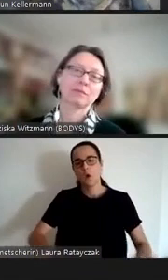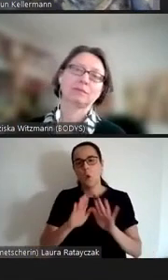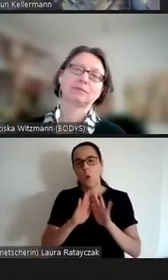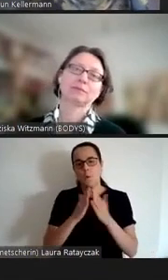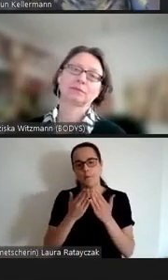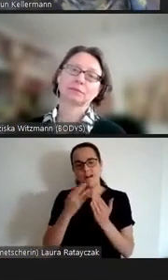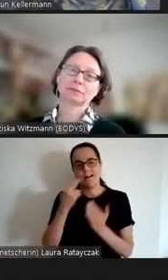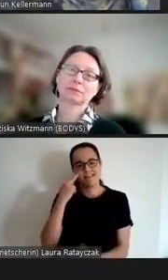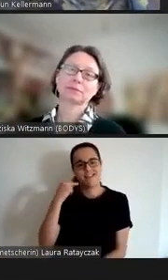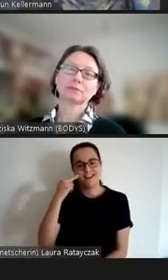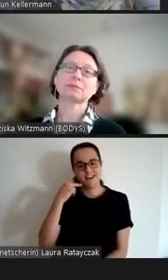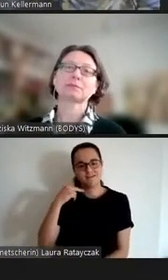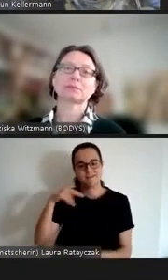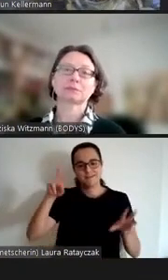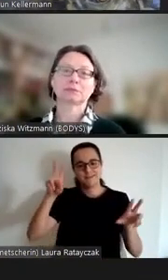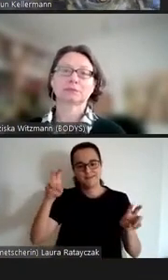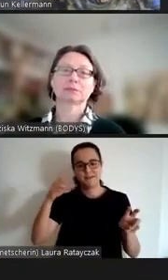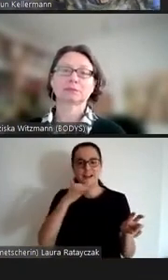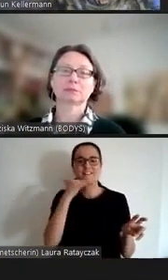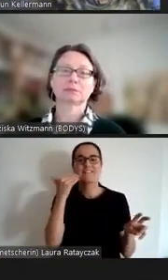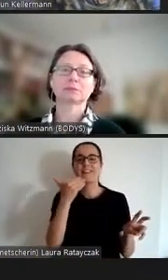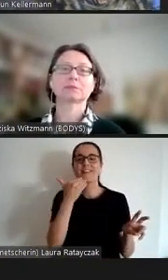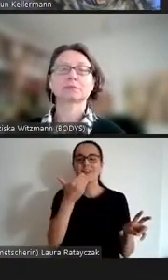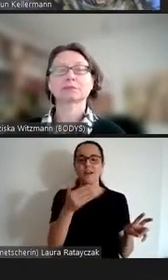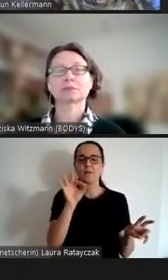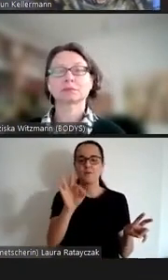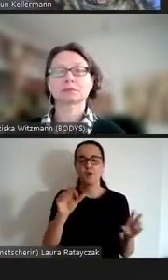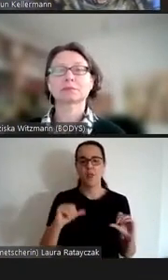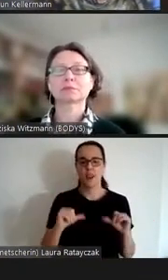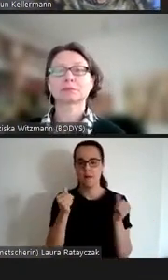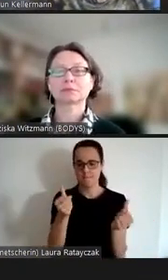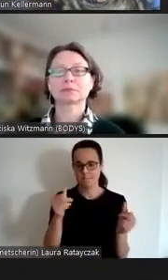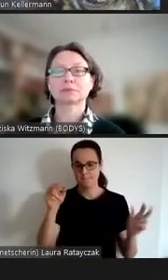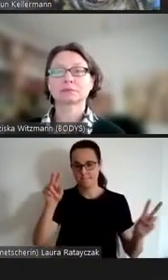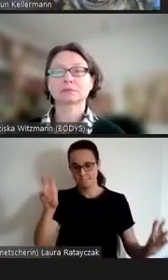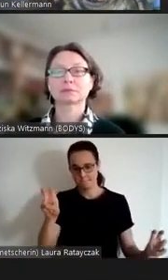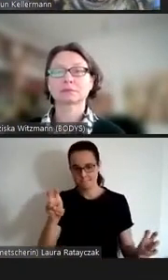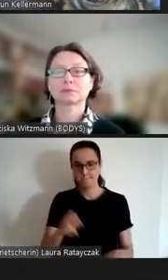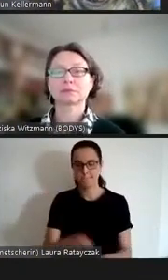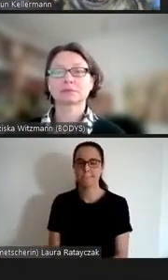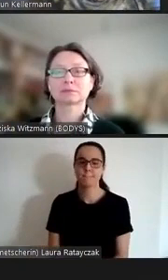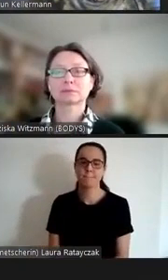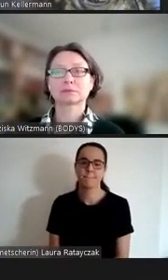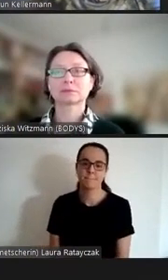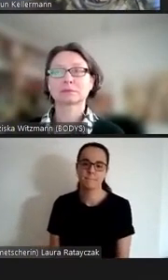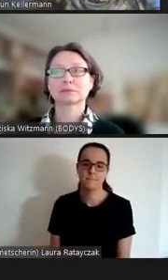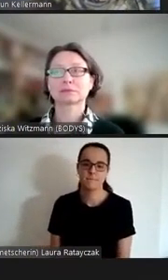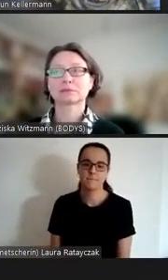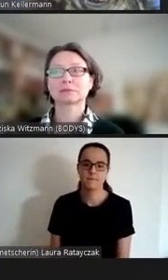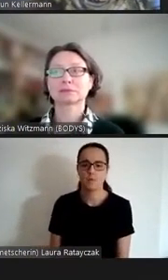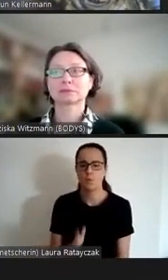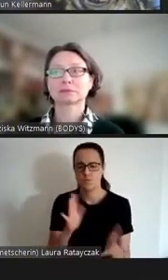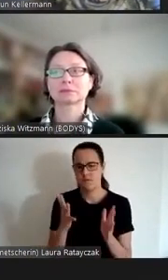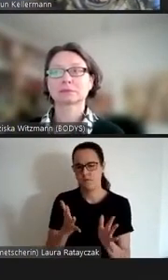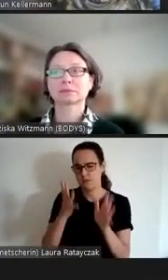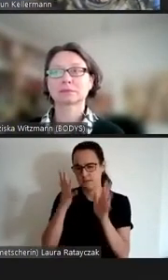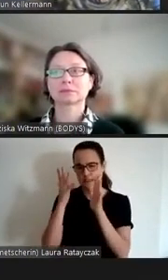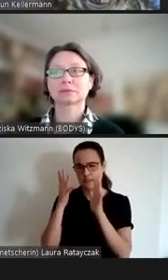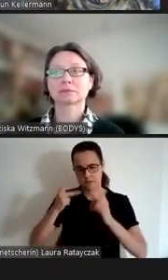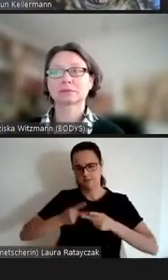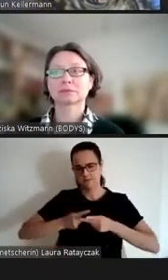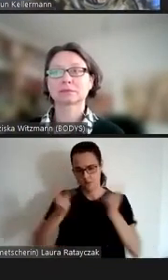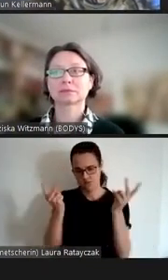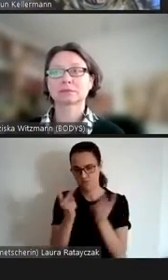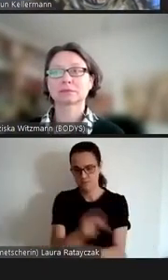Vielen Dank für das Leben und ist vor etwa zehn Jahren erschienen